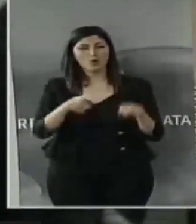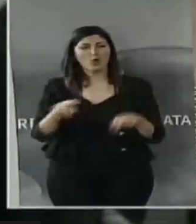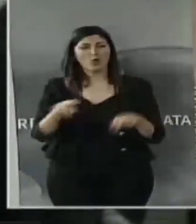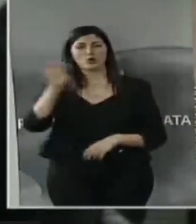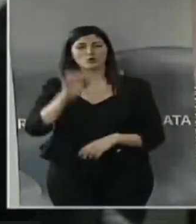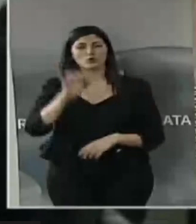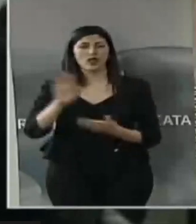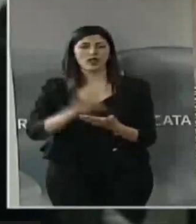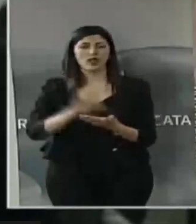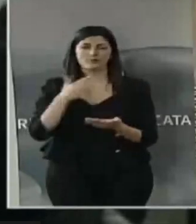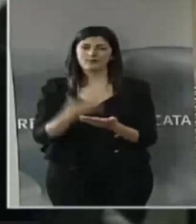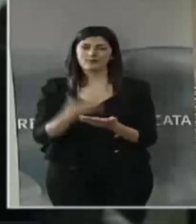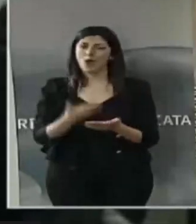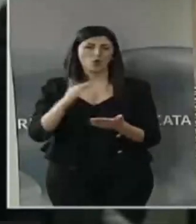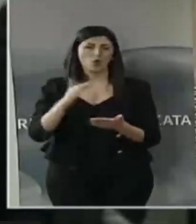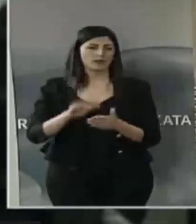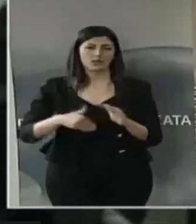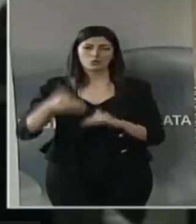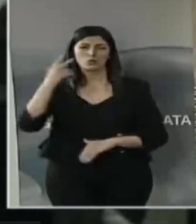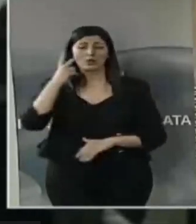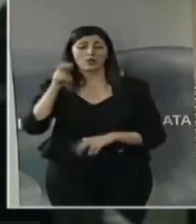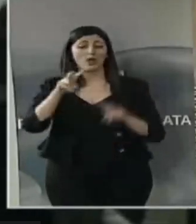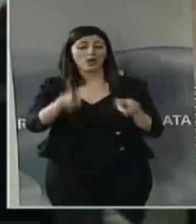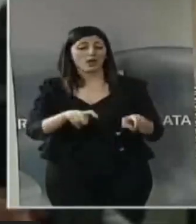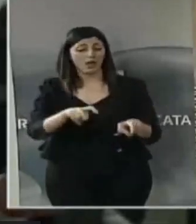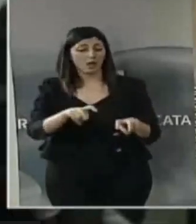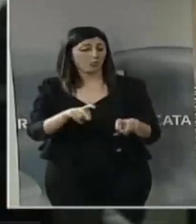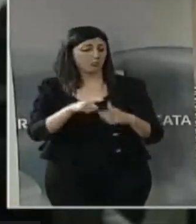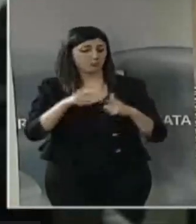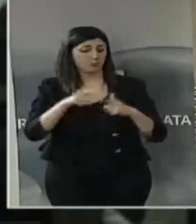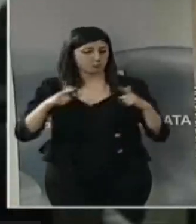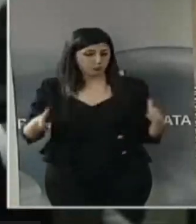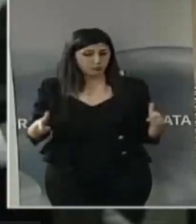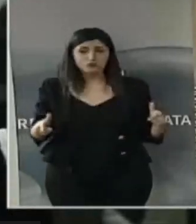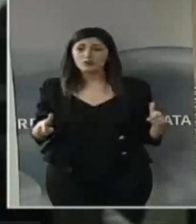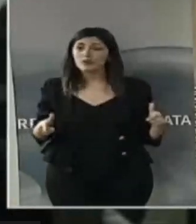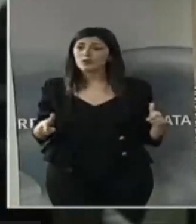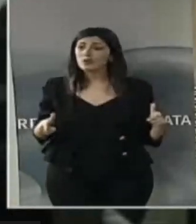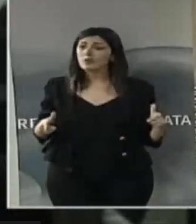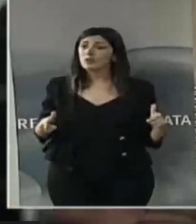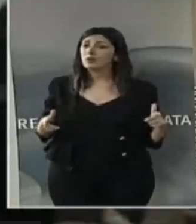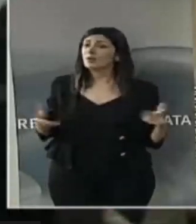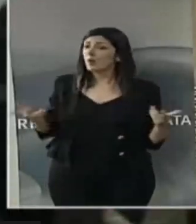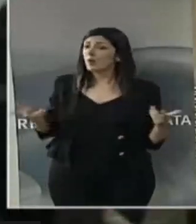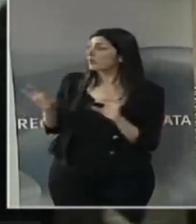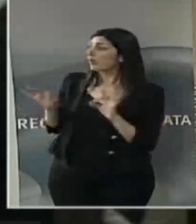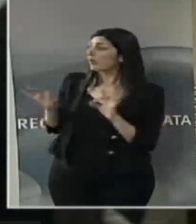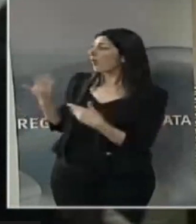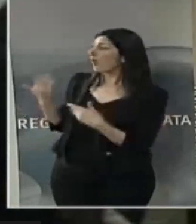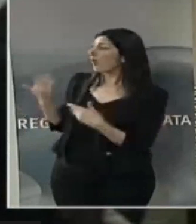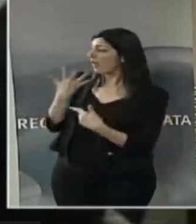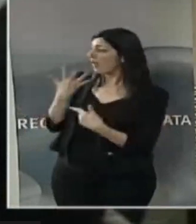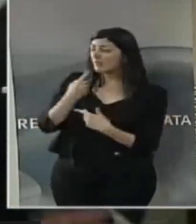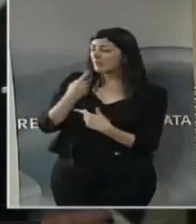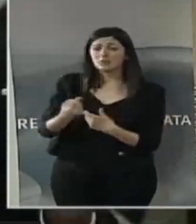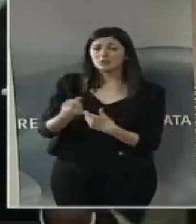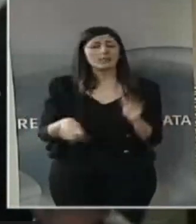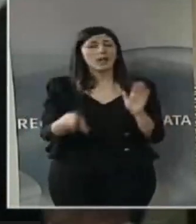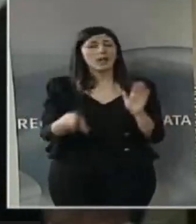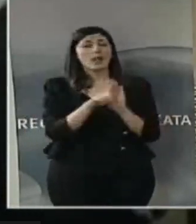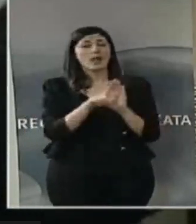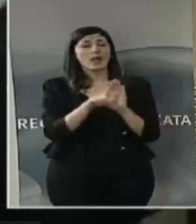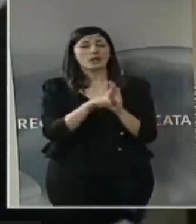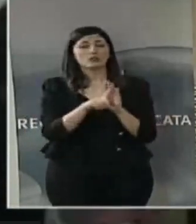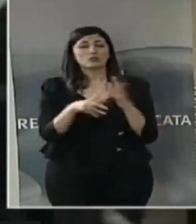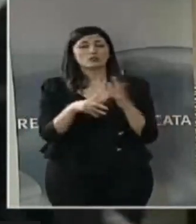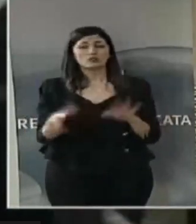delle terre incolte e c'è una modalità, esatto, stavo esattamente dicendo questo, è una delle leggi che è stata proposta